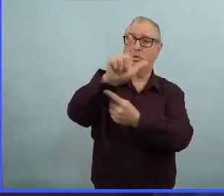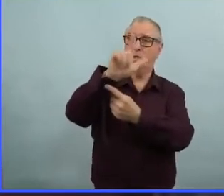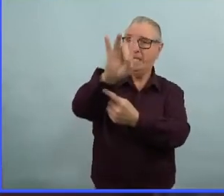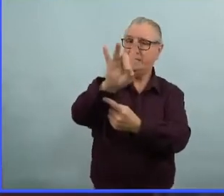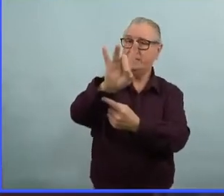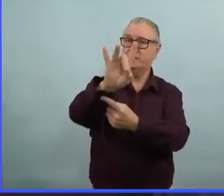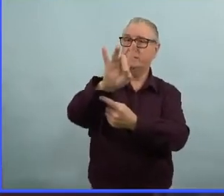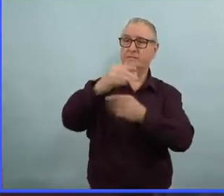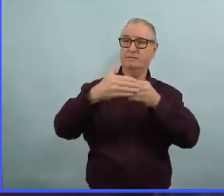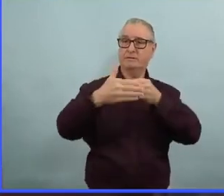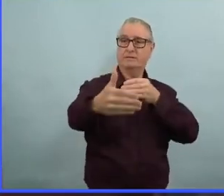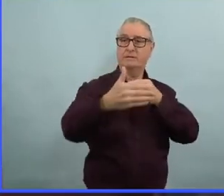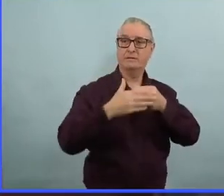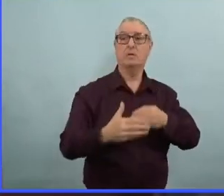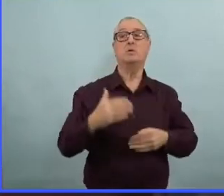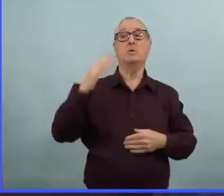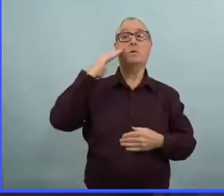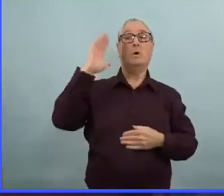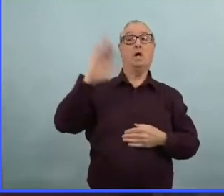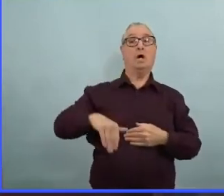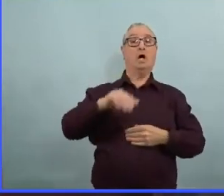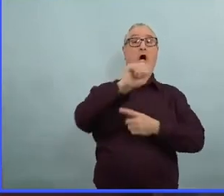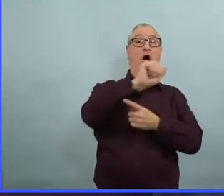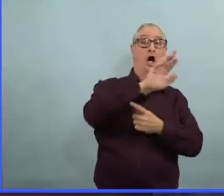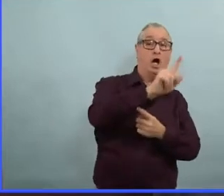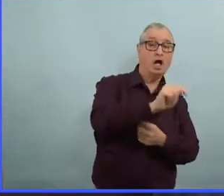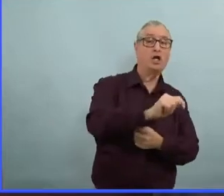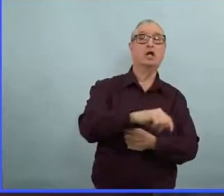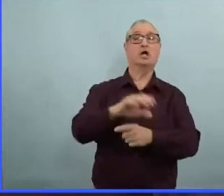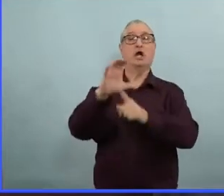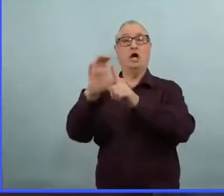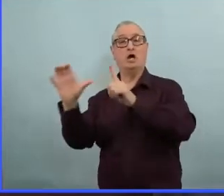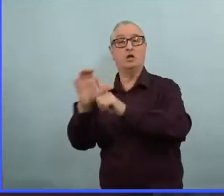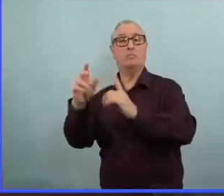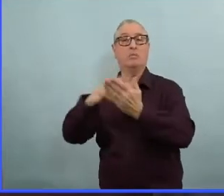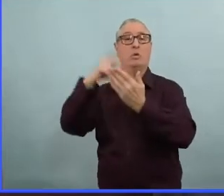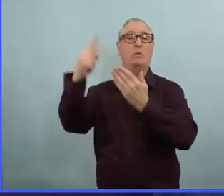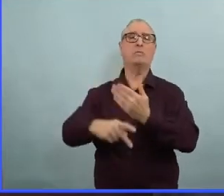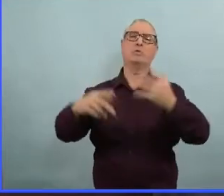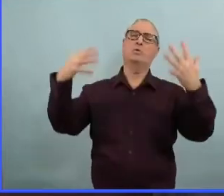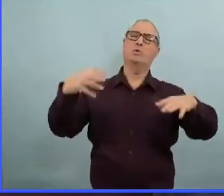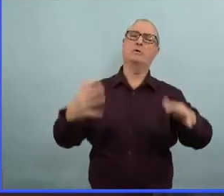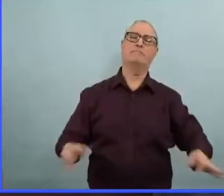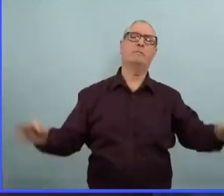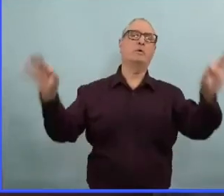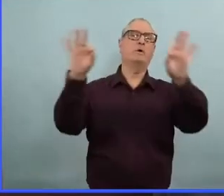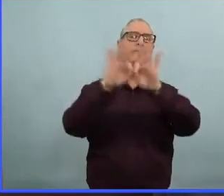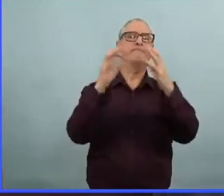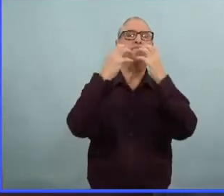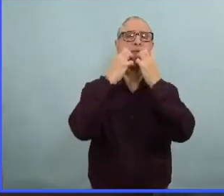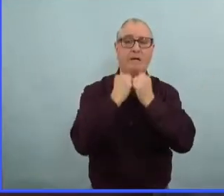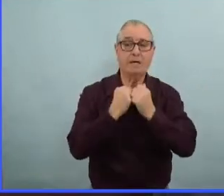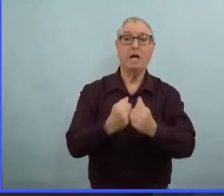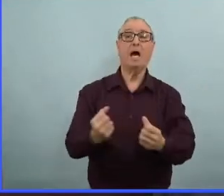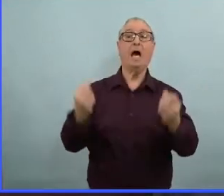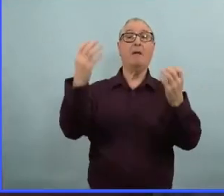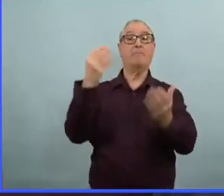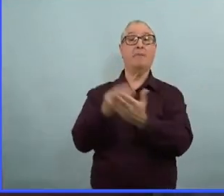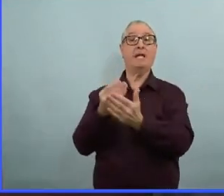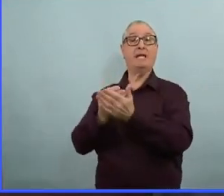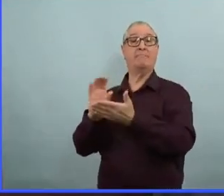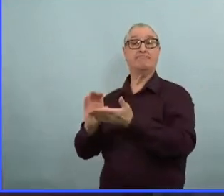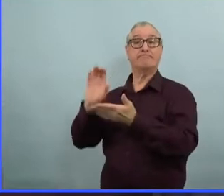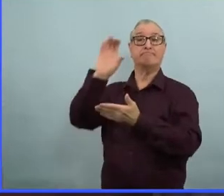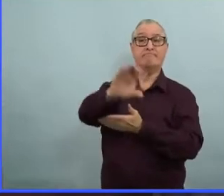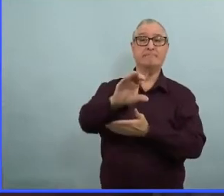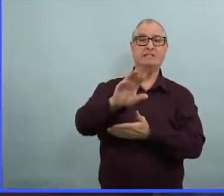financement au programme de durabilité des programmes artistiques et culturels pour appuyer les entreprises et les organisations dans ce secteur qui